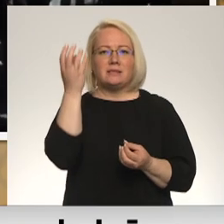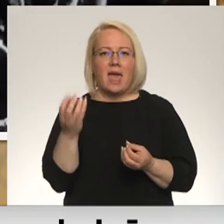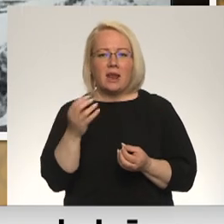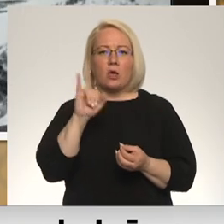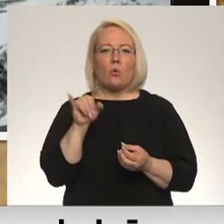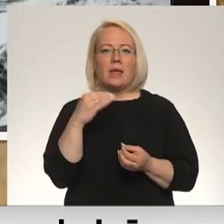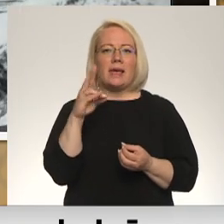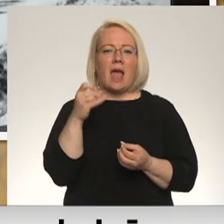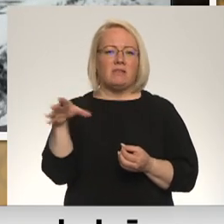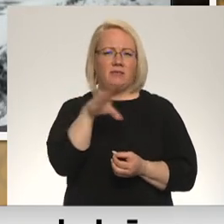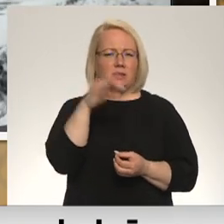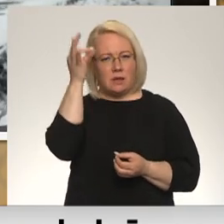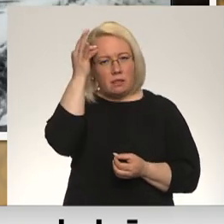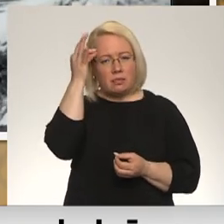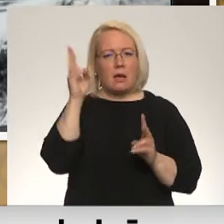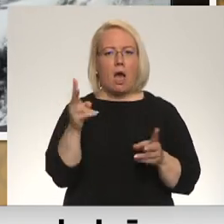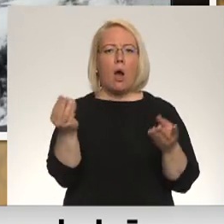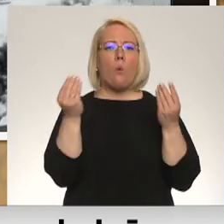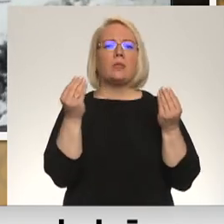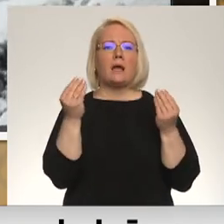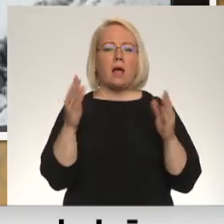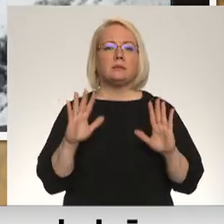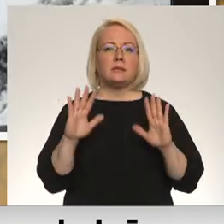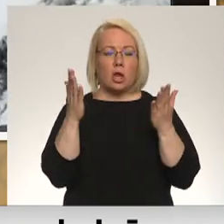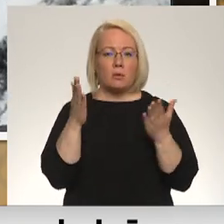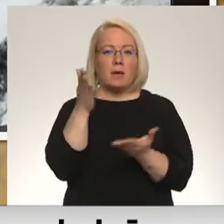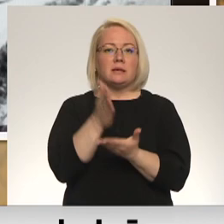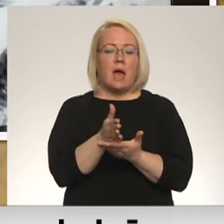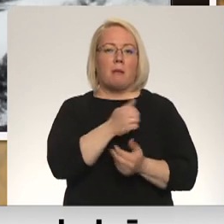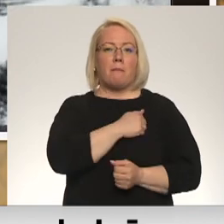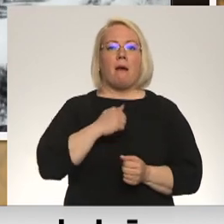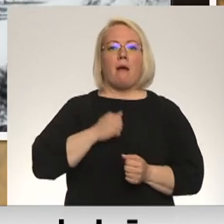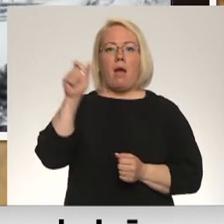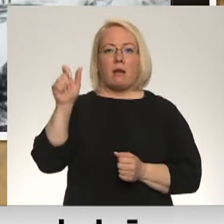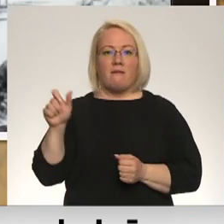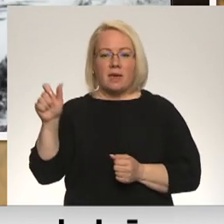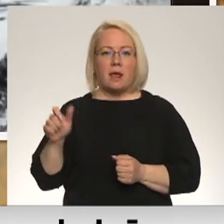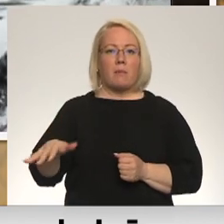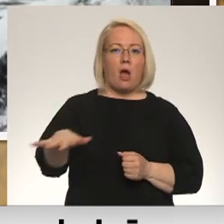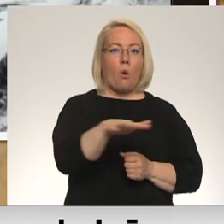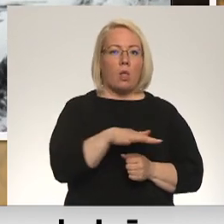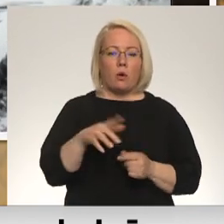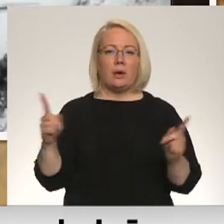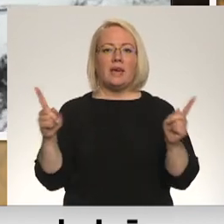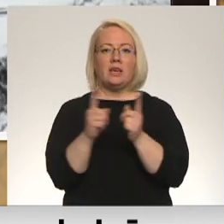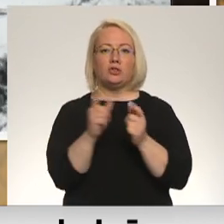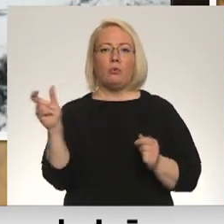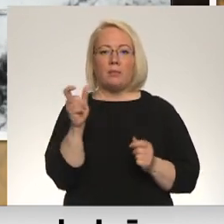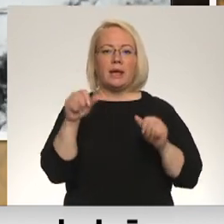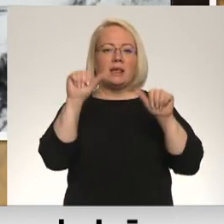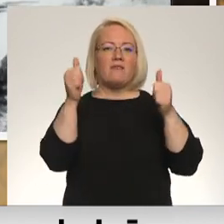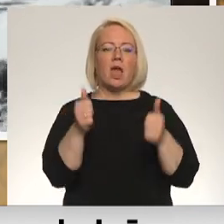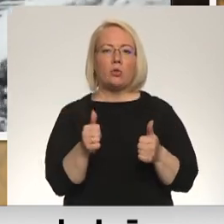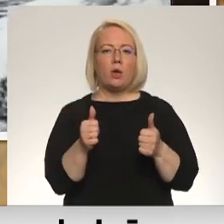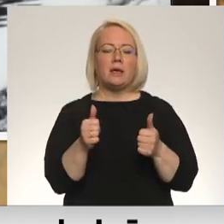viss atcerās atmiņās kā tādu unikālu gadījumu. Starp karavīri un kaujas laukā uz īsu brīdi varēja veidoties